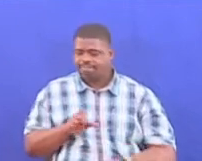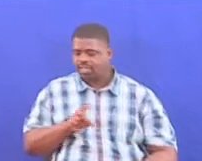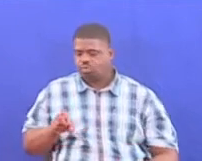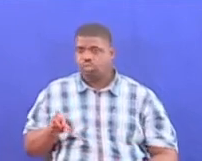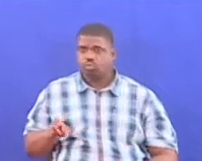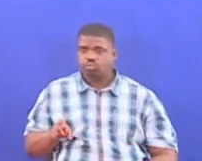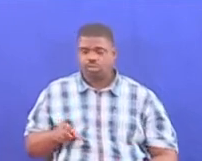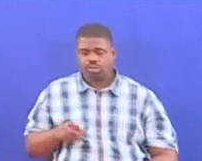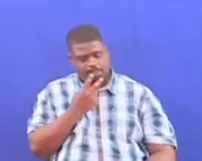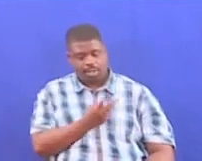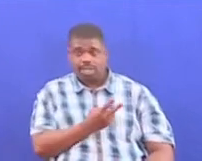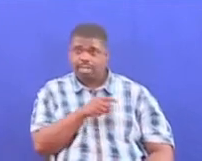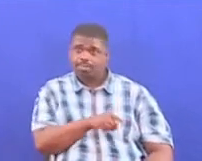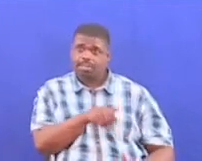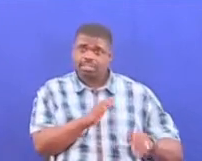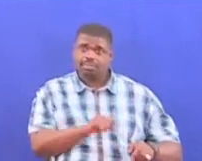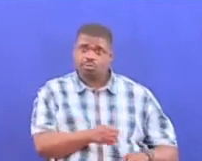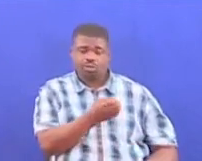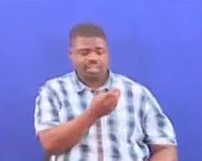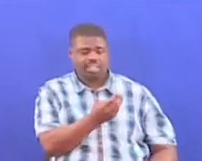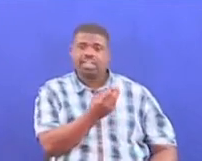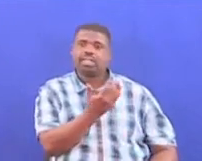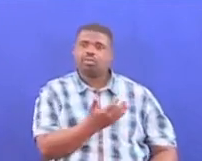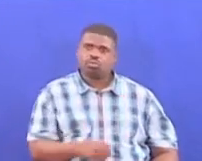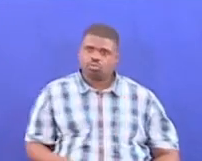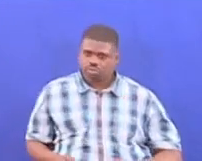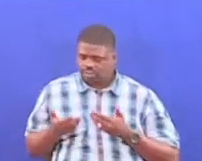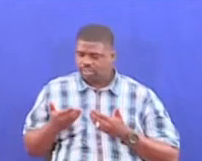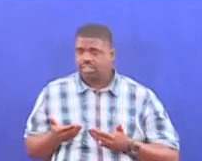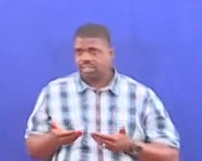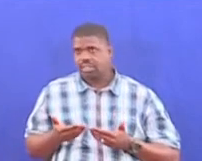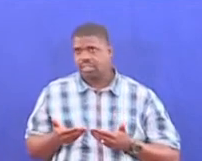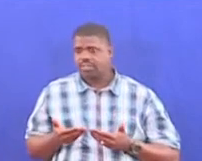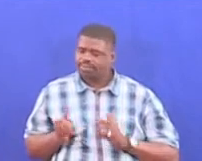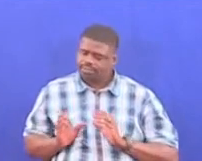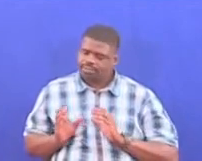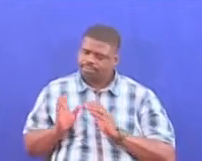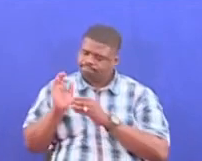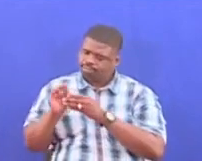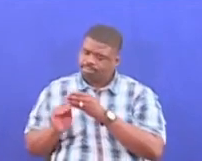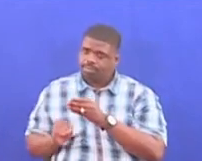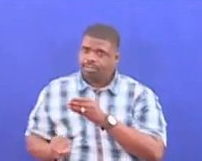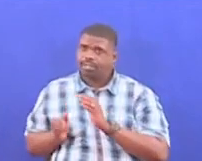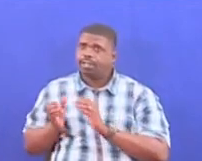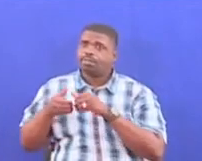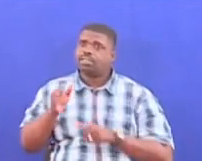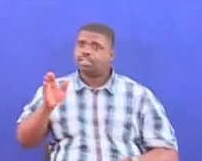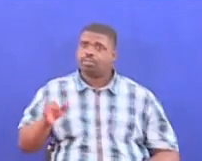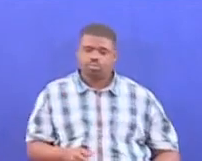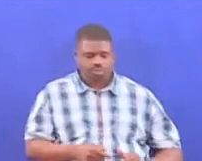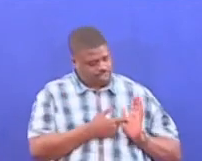vitambulisha Ni meangaria hapa Ni zaide ya miyo ni sina tano Sasa kwa mwujibu wa toa taifa Kamata mbao umenisha hapa mwishuma mwenye kiti kamati yako